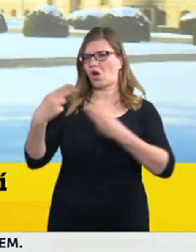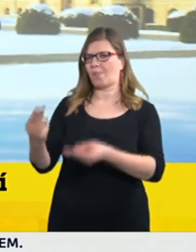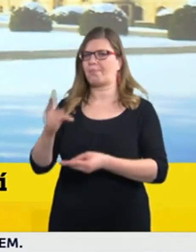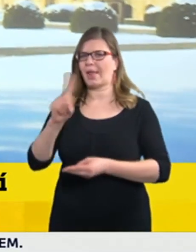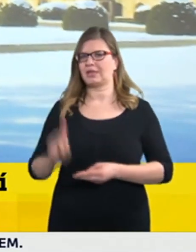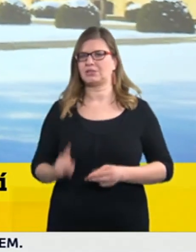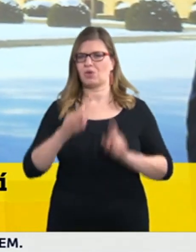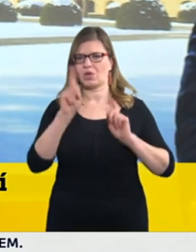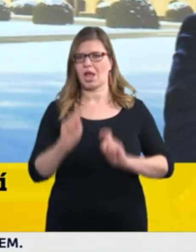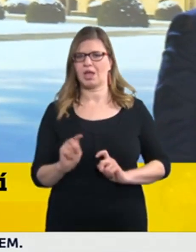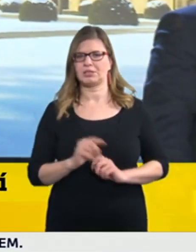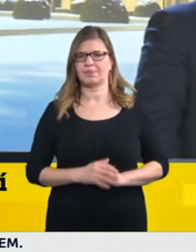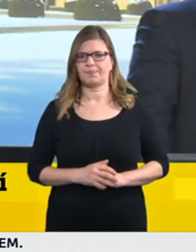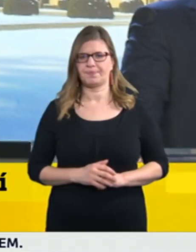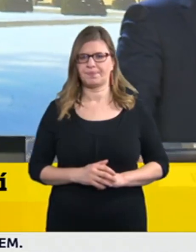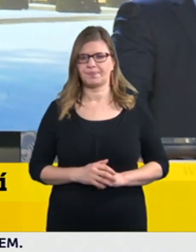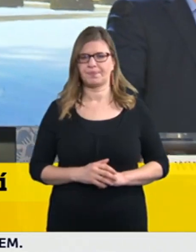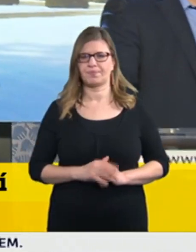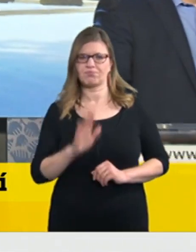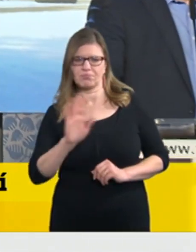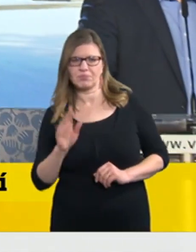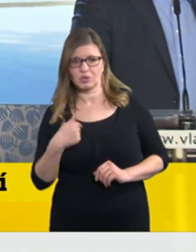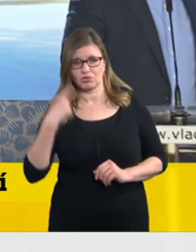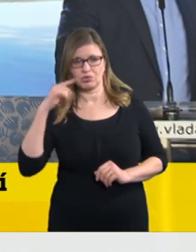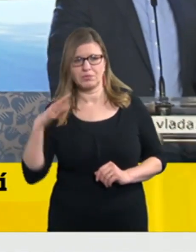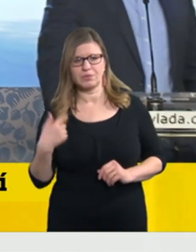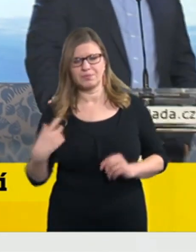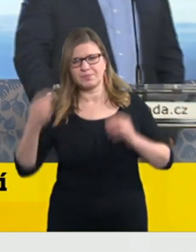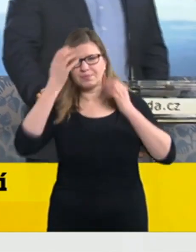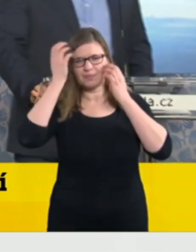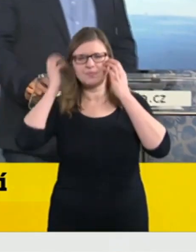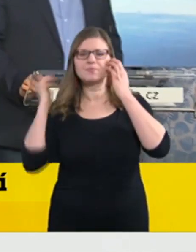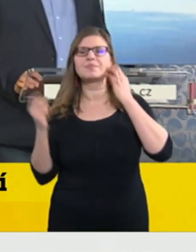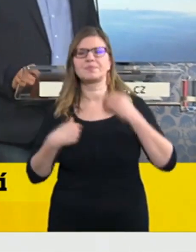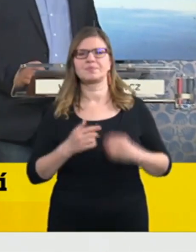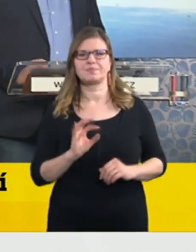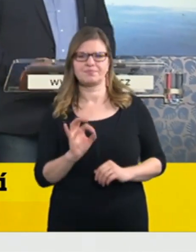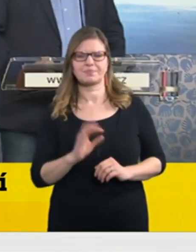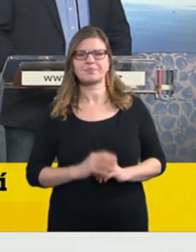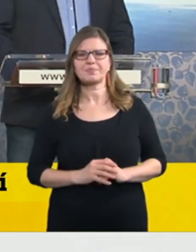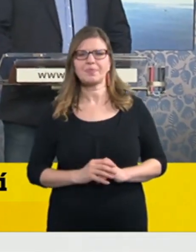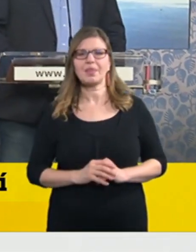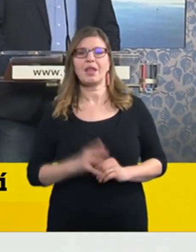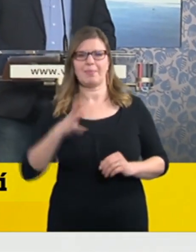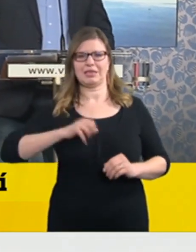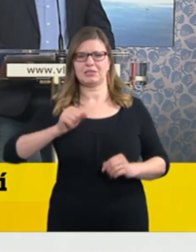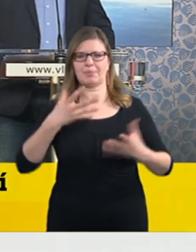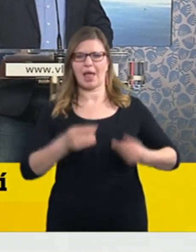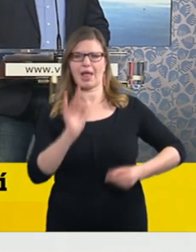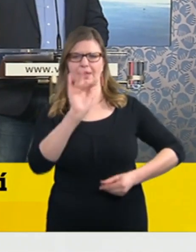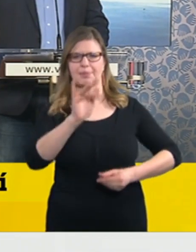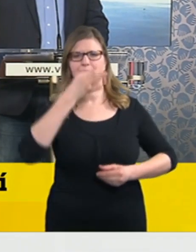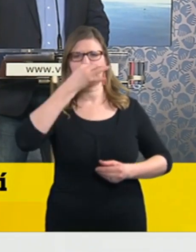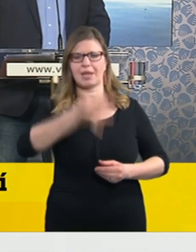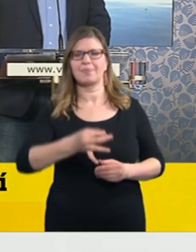dobrý den, slyšíme se? Ano, slyšíme. Děkuji, děkuji. Pane ministře Blatný, vy jste mluvil o tom, že by tato opatření